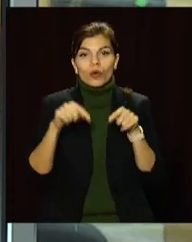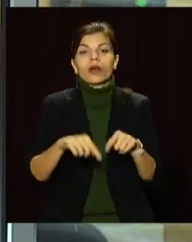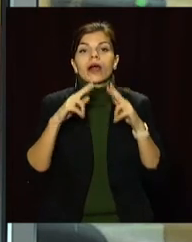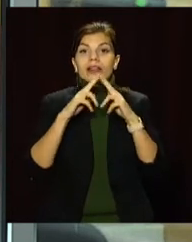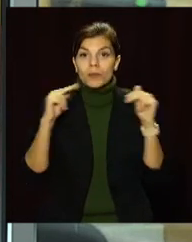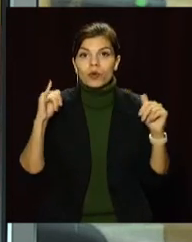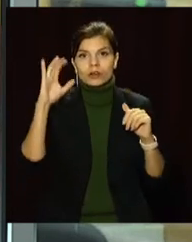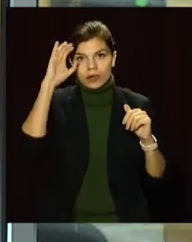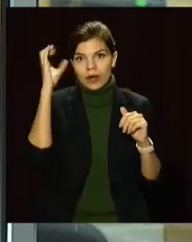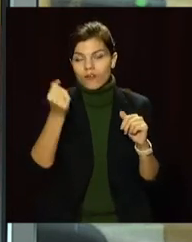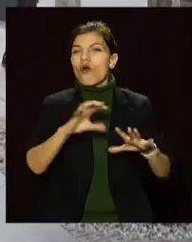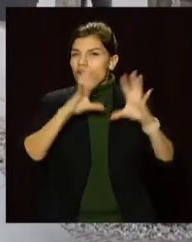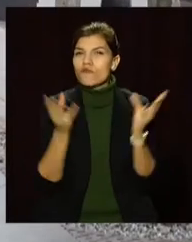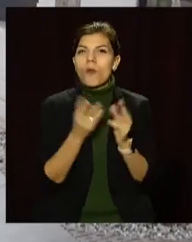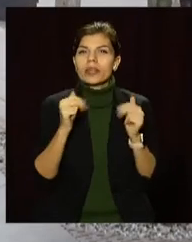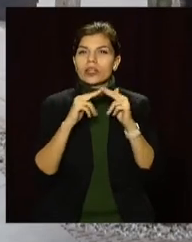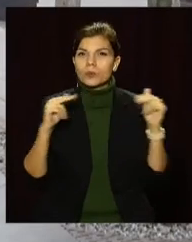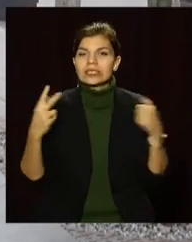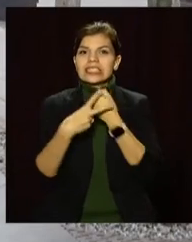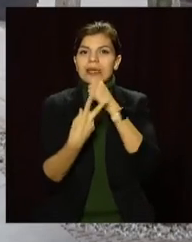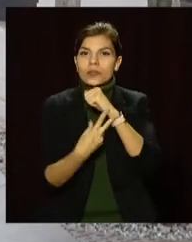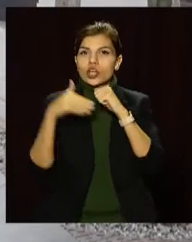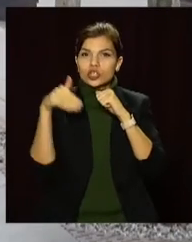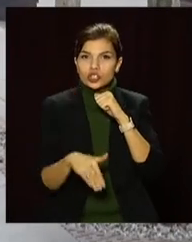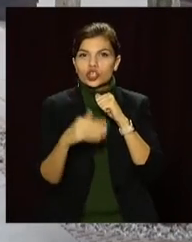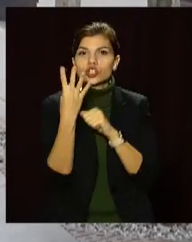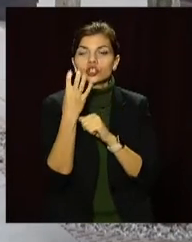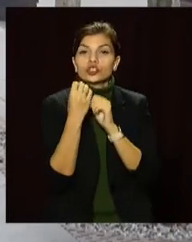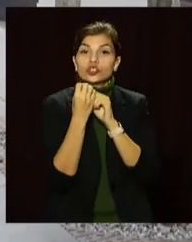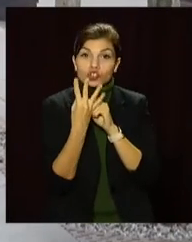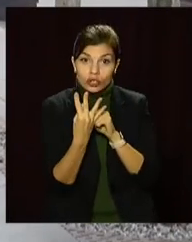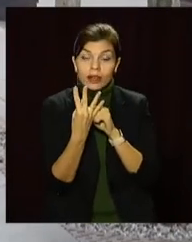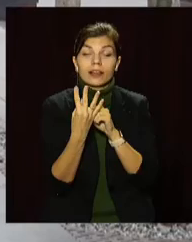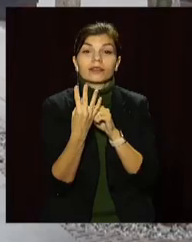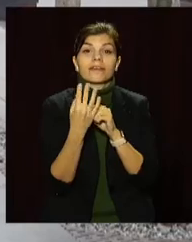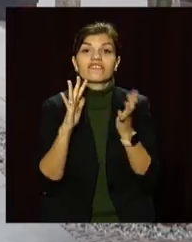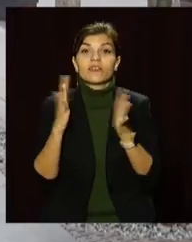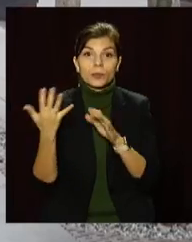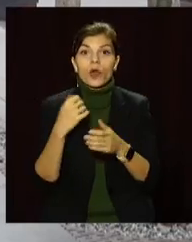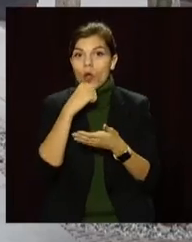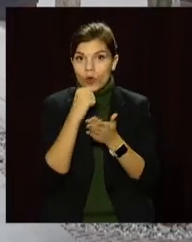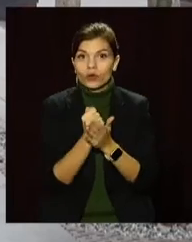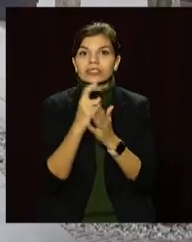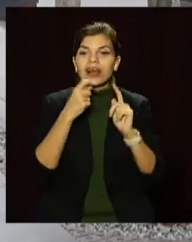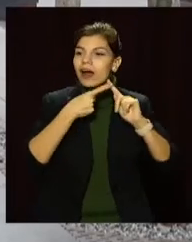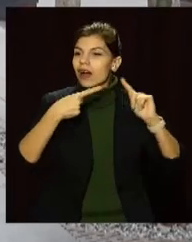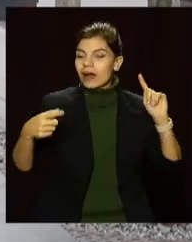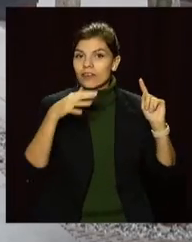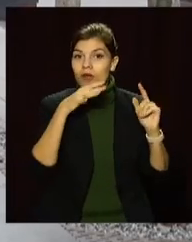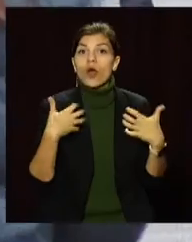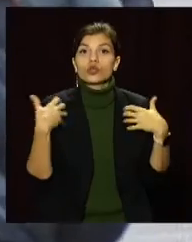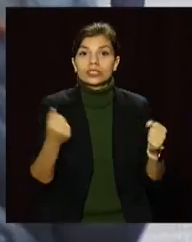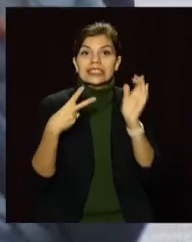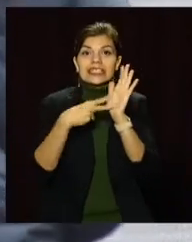Кривому Розі. Загалом на Дніпропетровщині 17 тисяч 14 підтверджених випадків ковід-19. Одужали